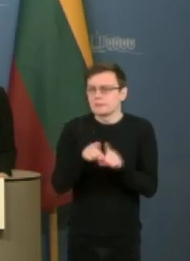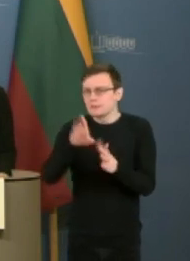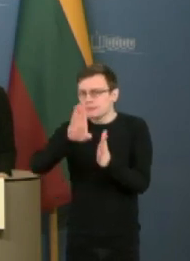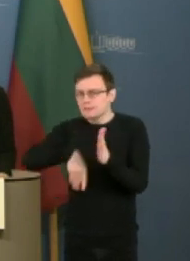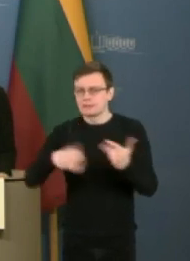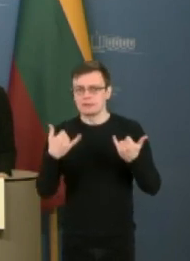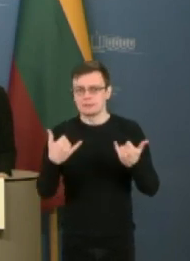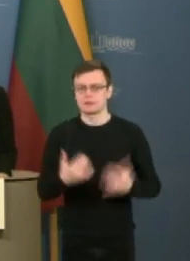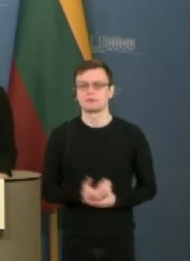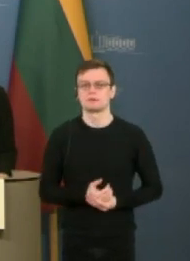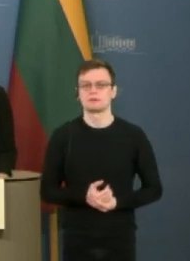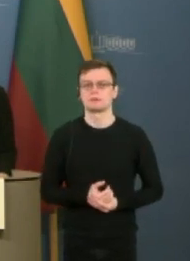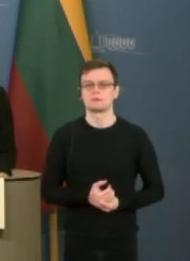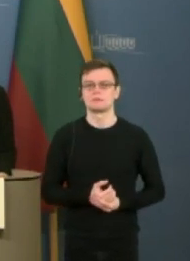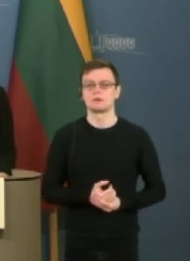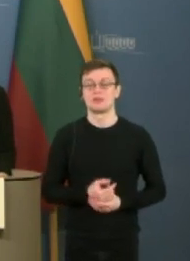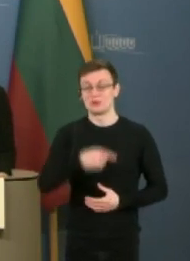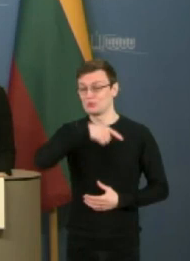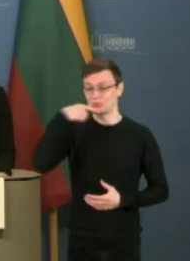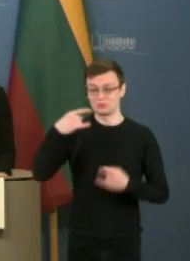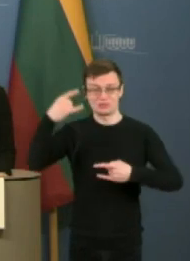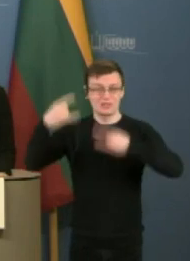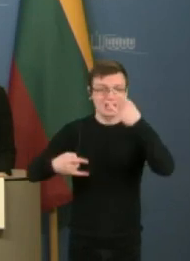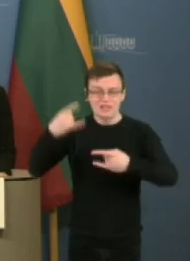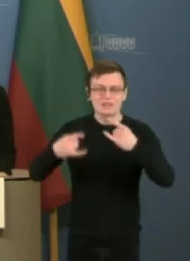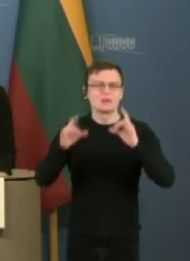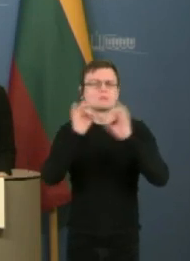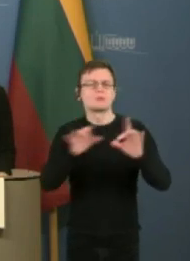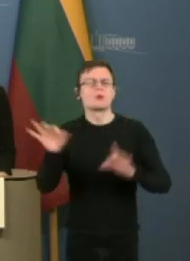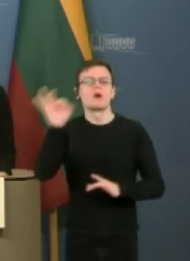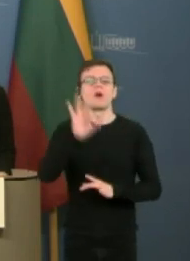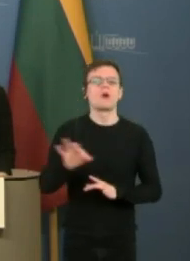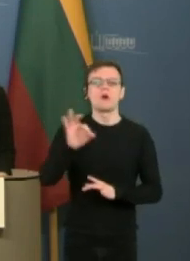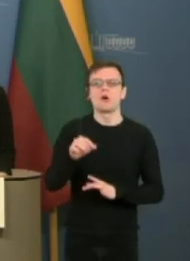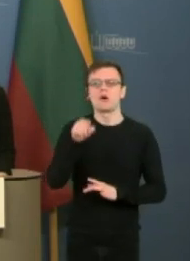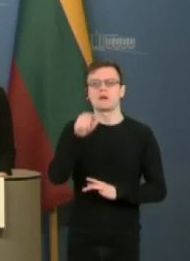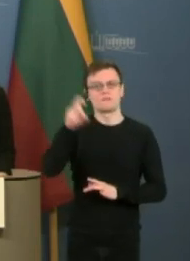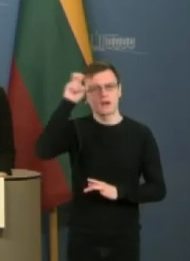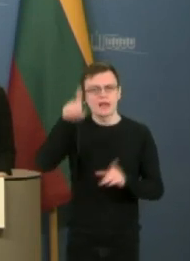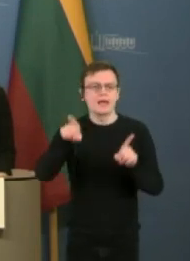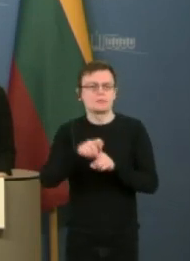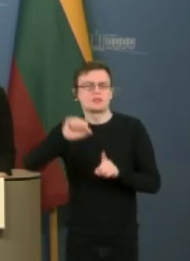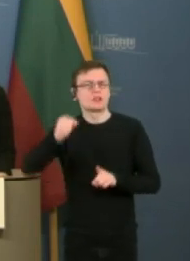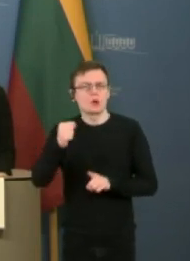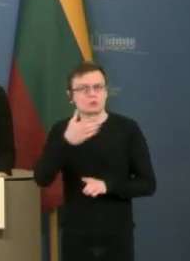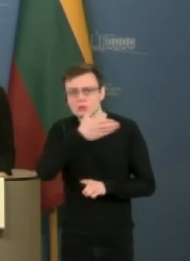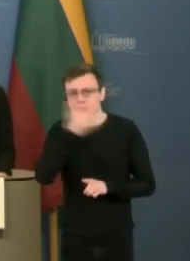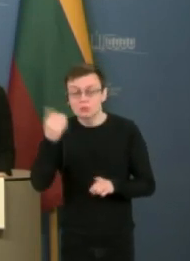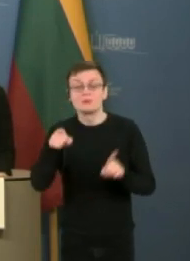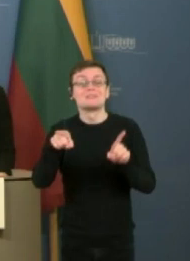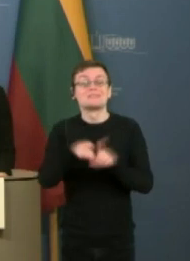Rusijos televizijoje kalbama apie mūsų šalis kaip nedraugiškas Rusijai valstybės, taip pat Rusija paskėlbė